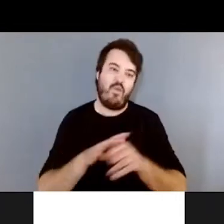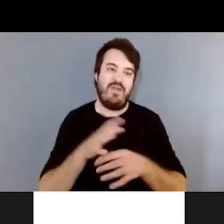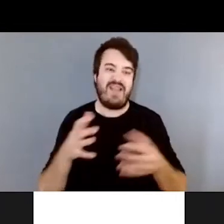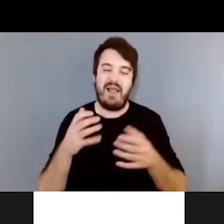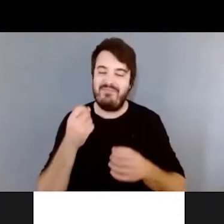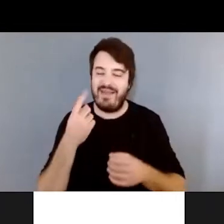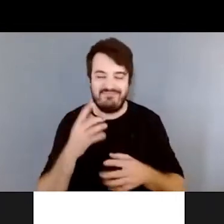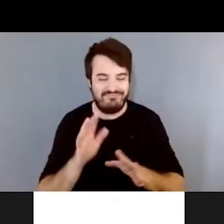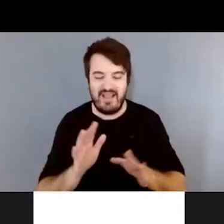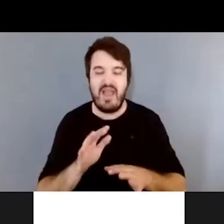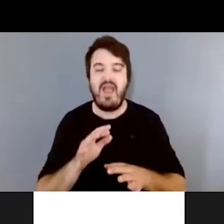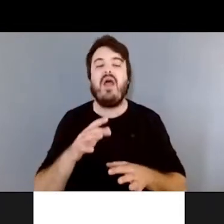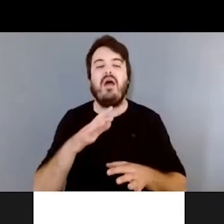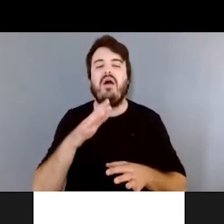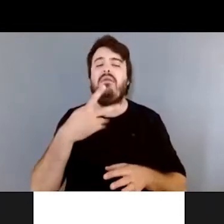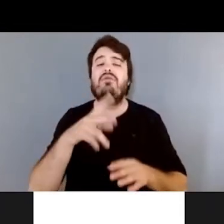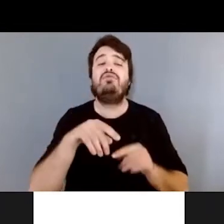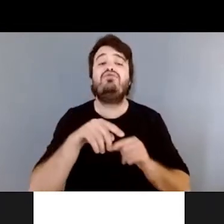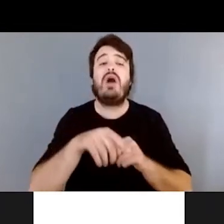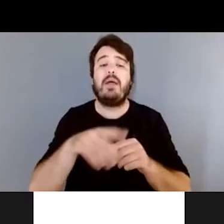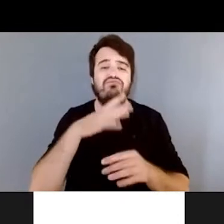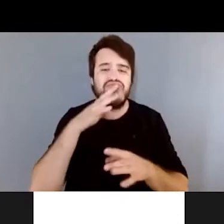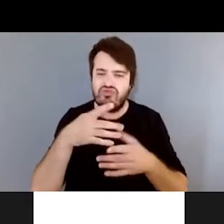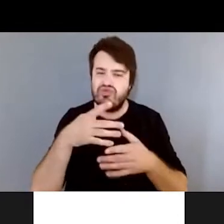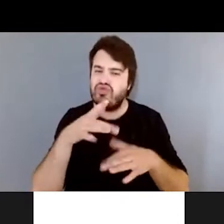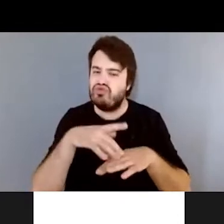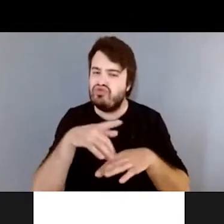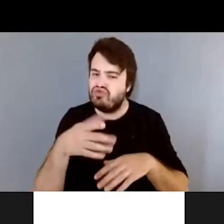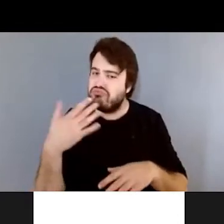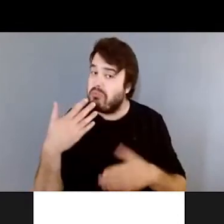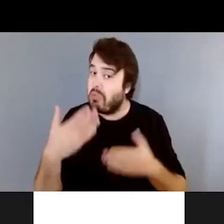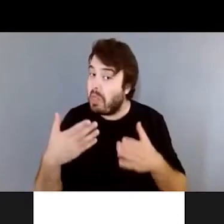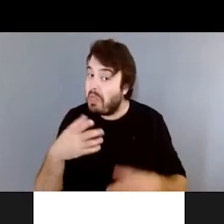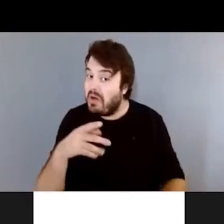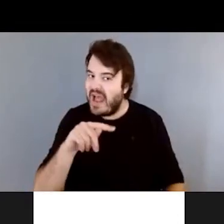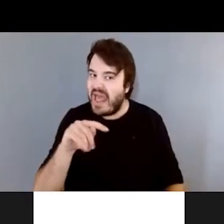'imagine que vous avez cultivé du thym, peut-être.